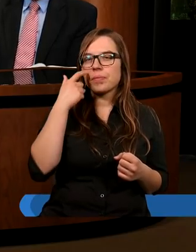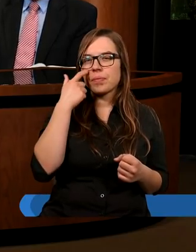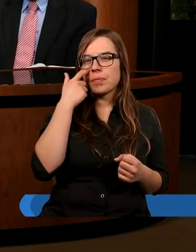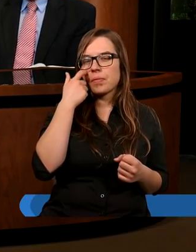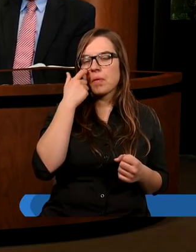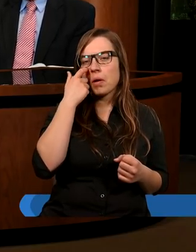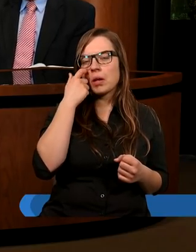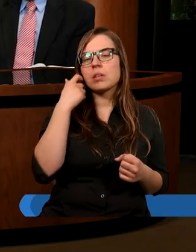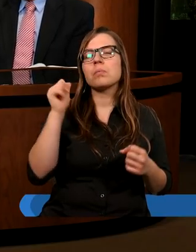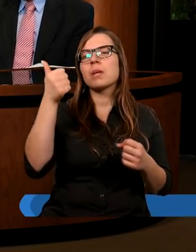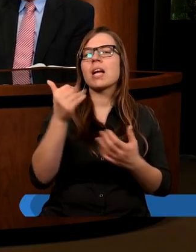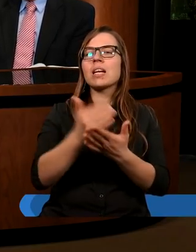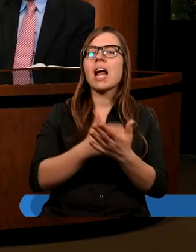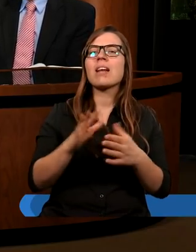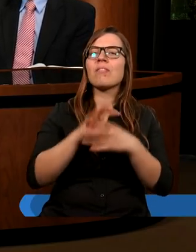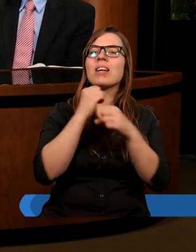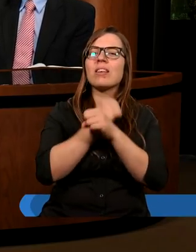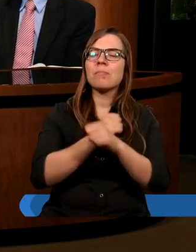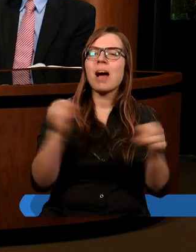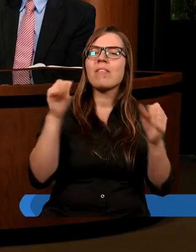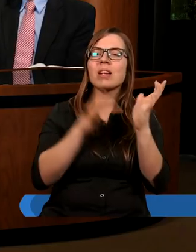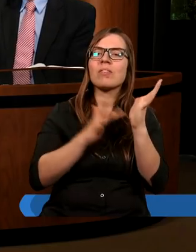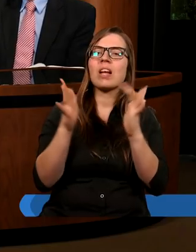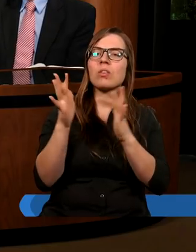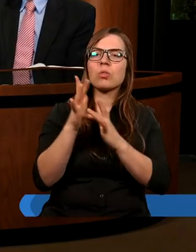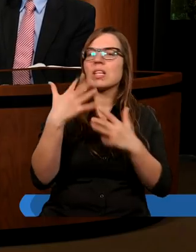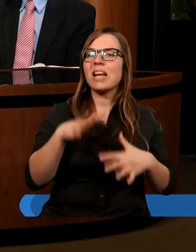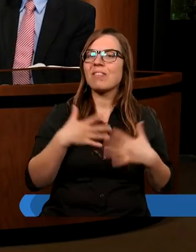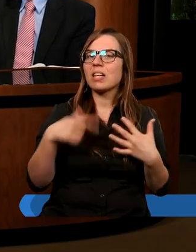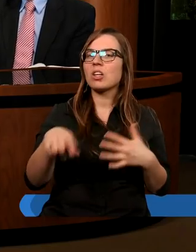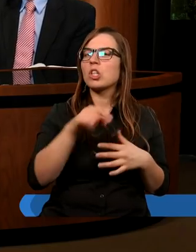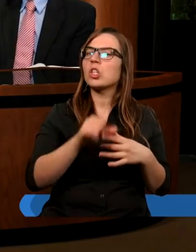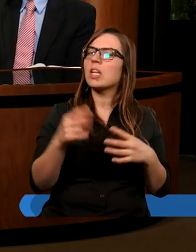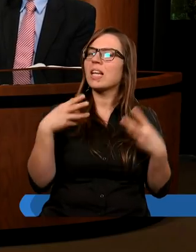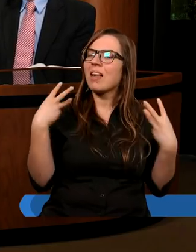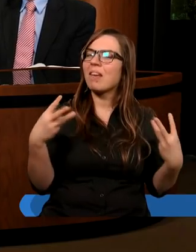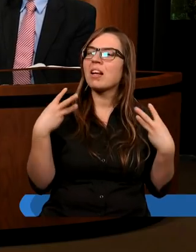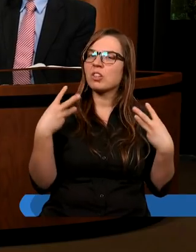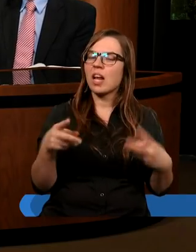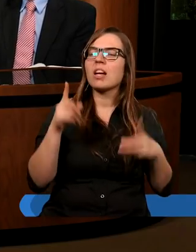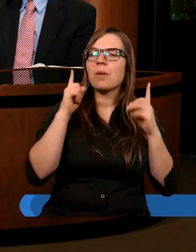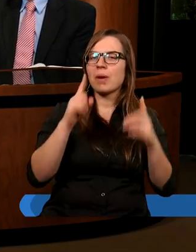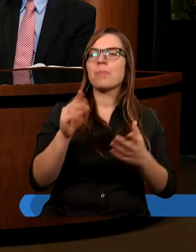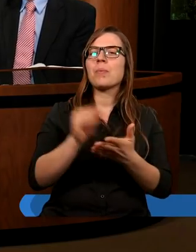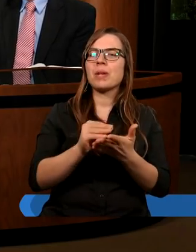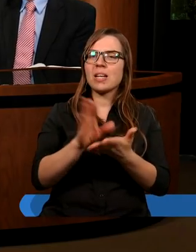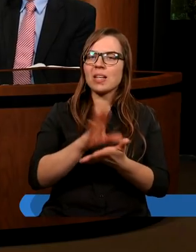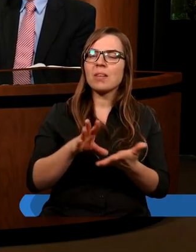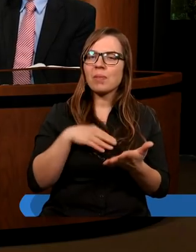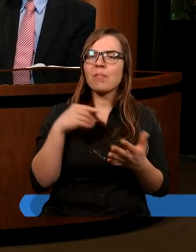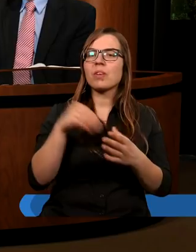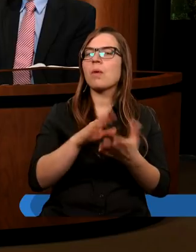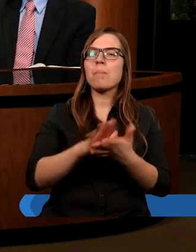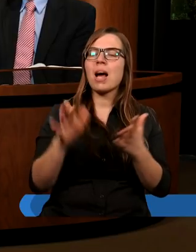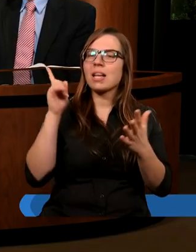Ta pierwsza zasada, zbawienie w Jezusie, czy nie wydaje wam się, że to jest najważniejsza prawda biblijna? Bez niej,